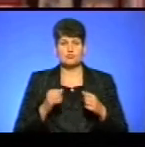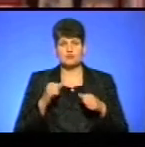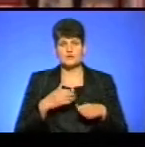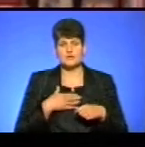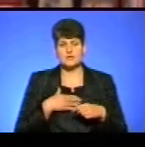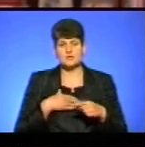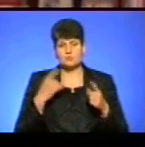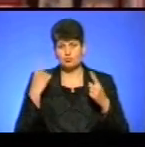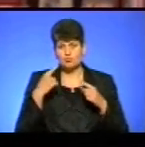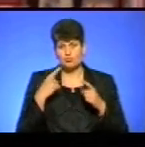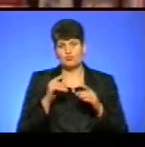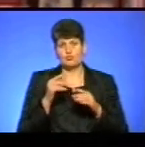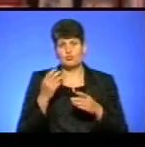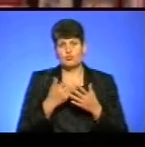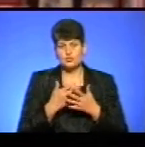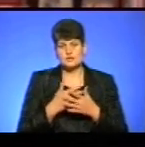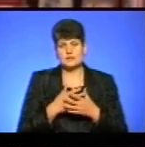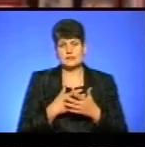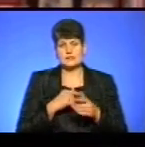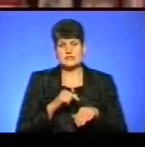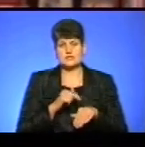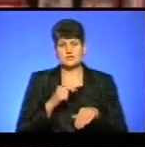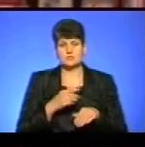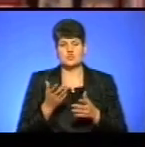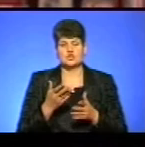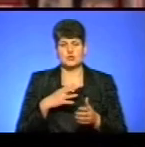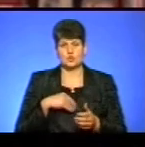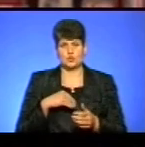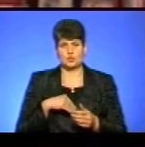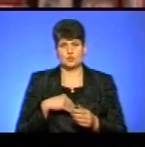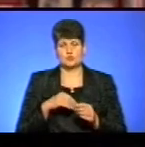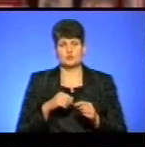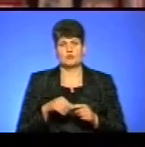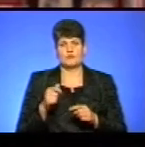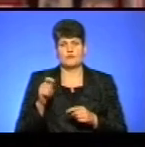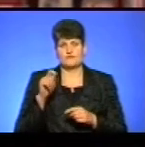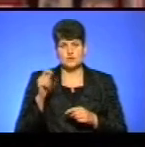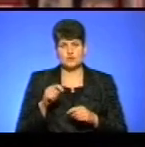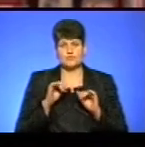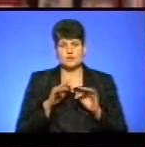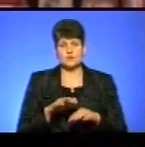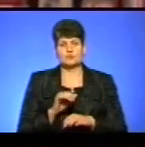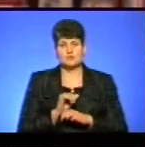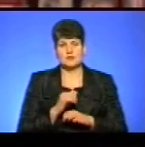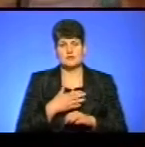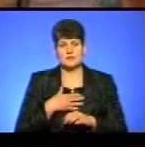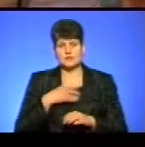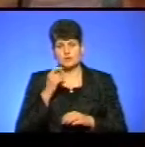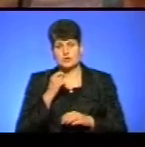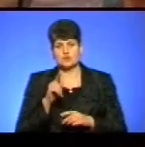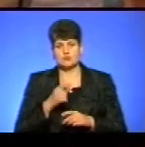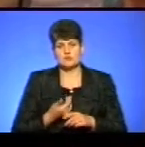зможе так само сколихнути чиїх душі, щоб військові дії припинилися і далі наші країни жили в мирі.